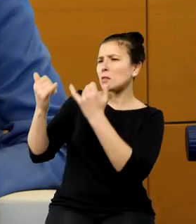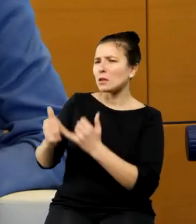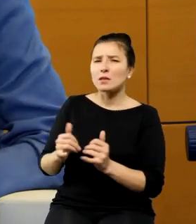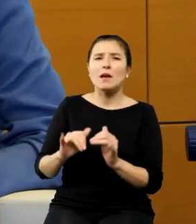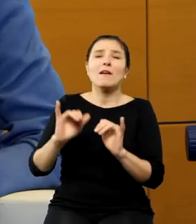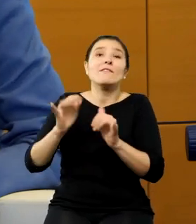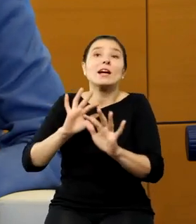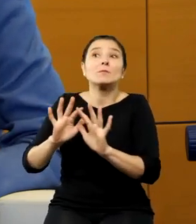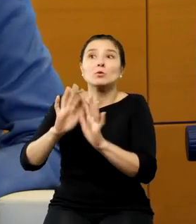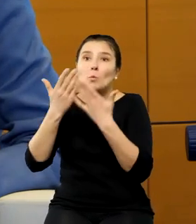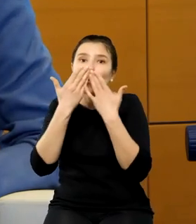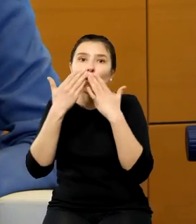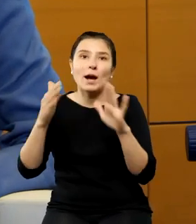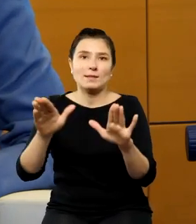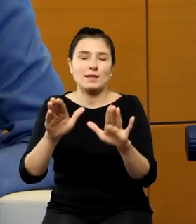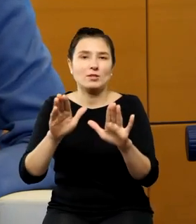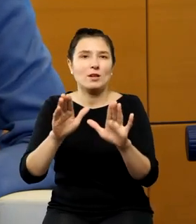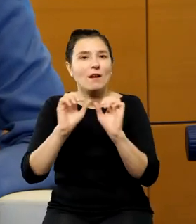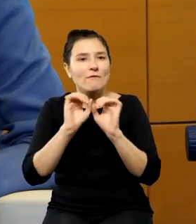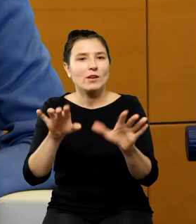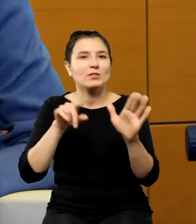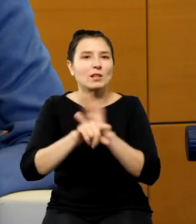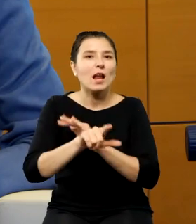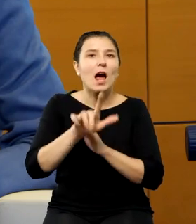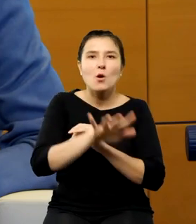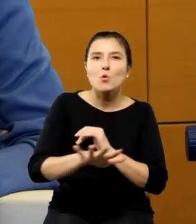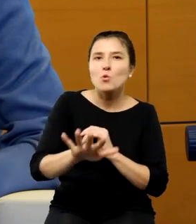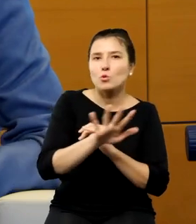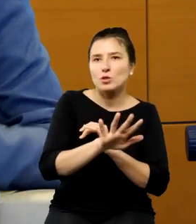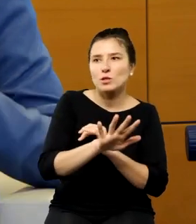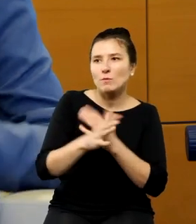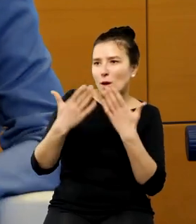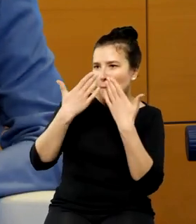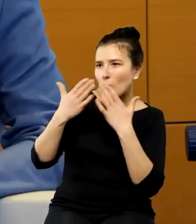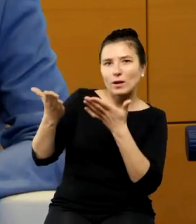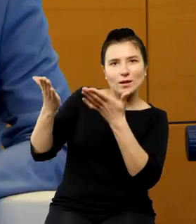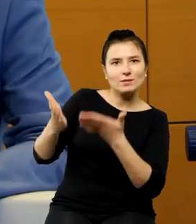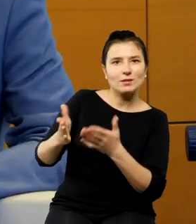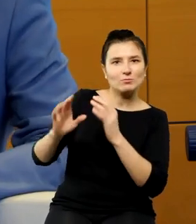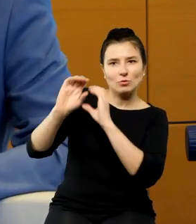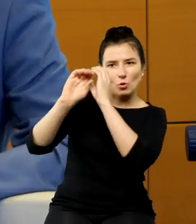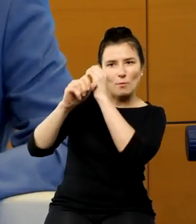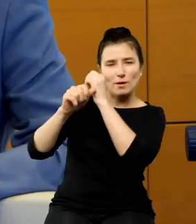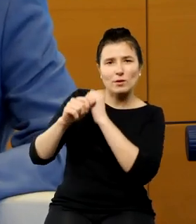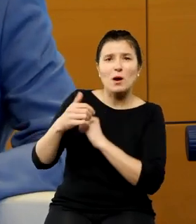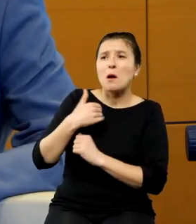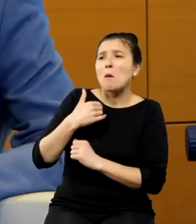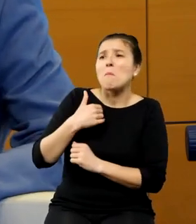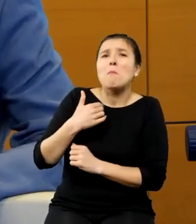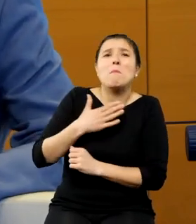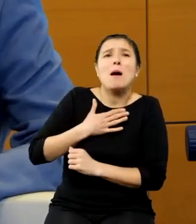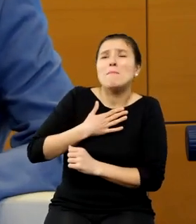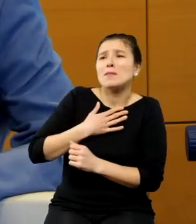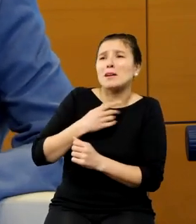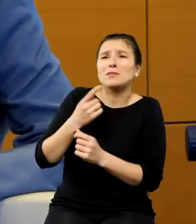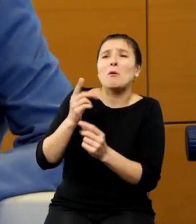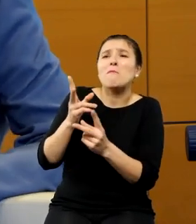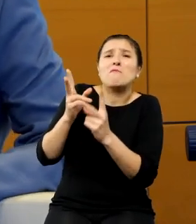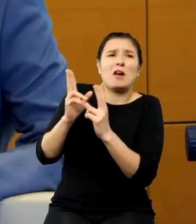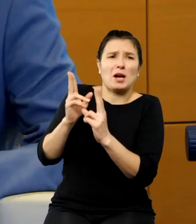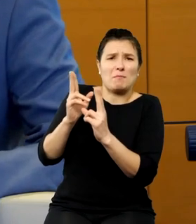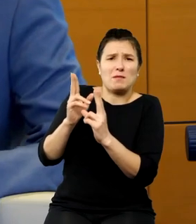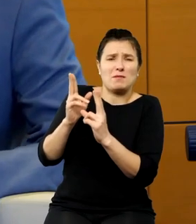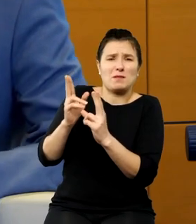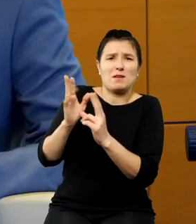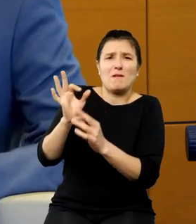przedstawić pełnowymiarową, kolorową postać, z której mamy dostępny zaledwie taki szkic i to bardzo pobieżny.